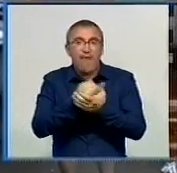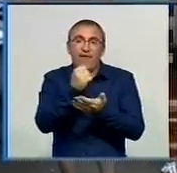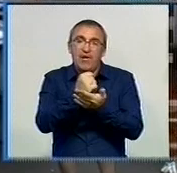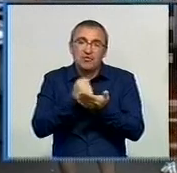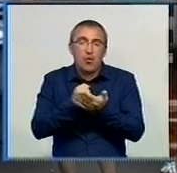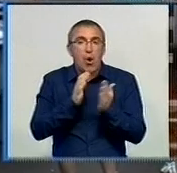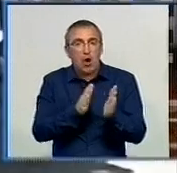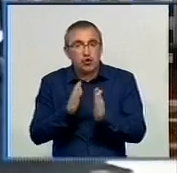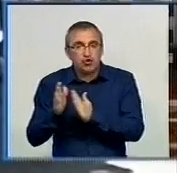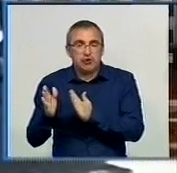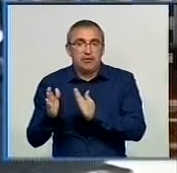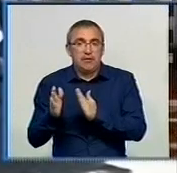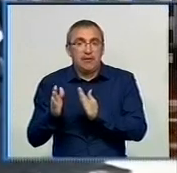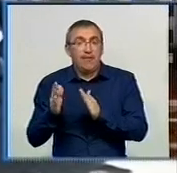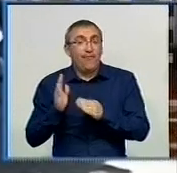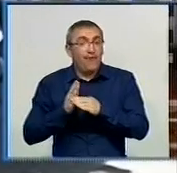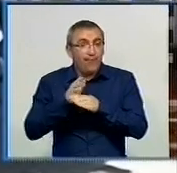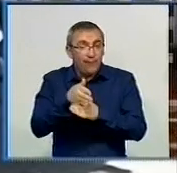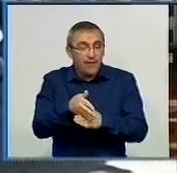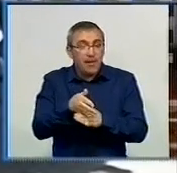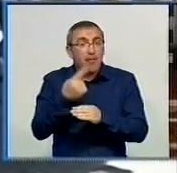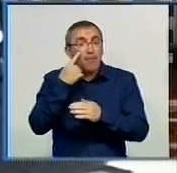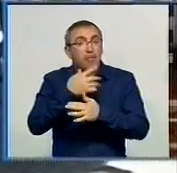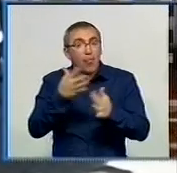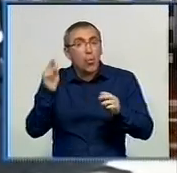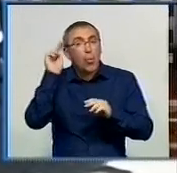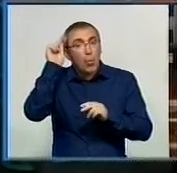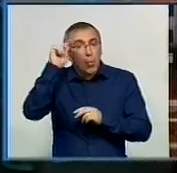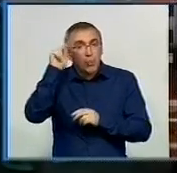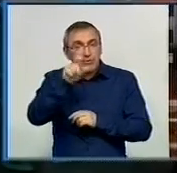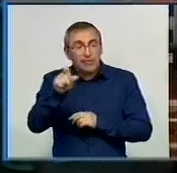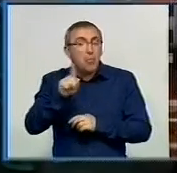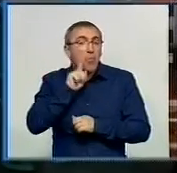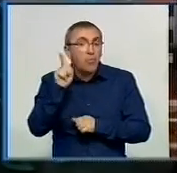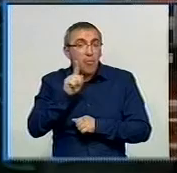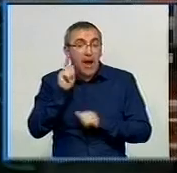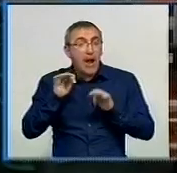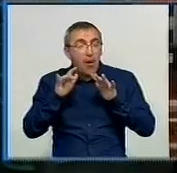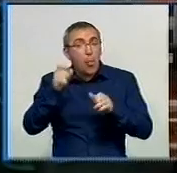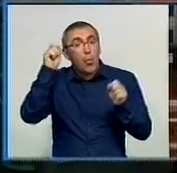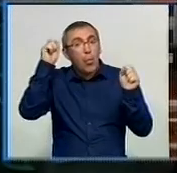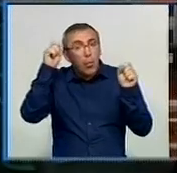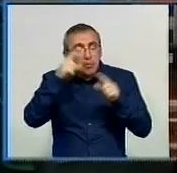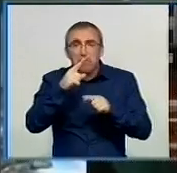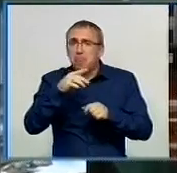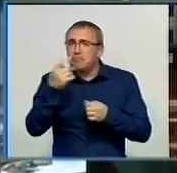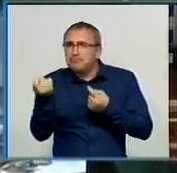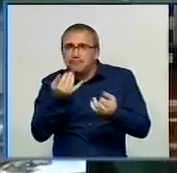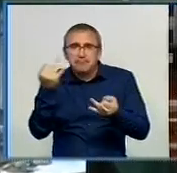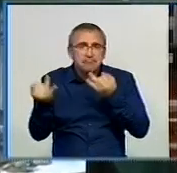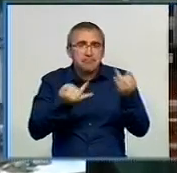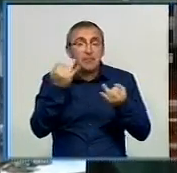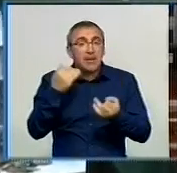режим і так далі. Серед відвідувачів заходу переважна учнівська молодь. Кіреоградці кажуть, завдяки акції дізнались чимало нового, а найбільше